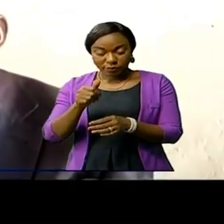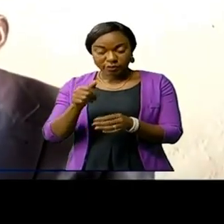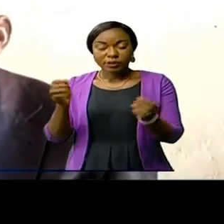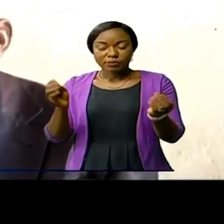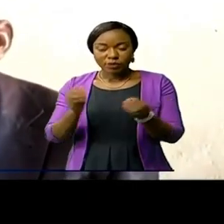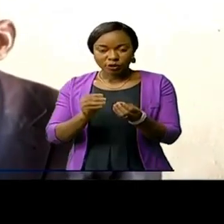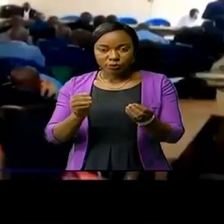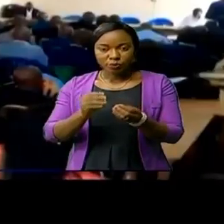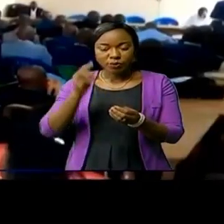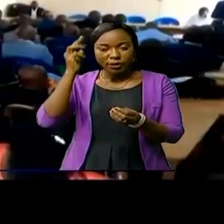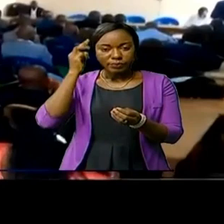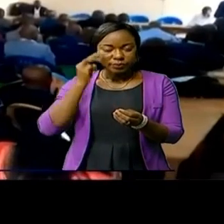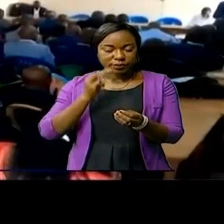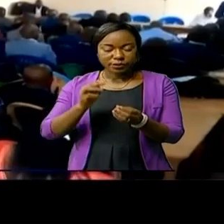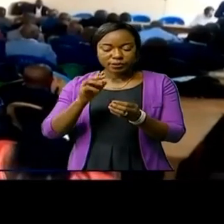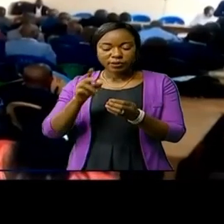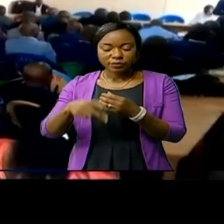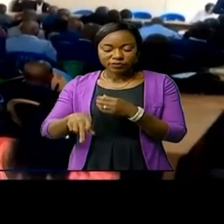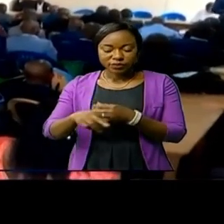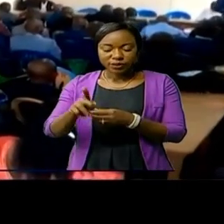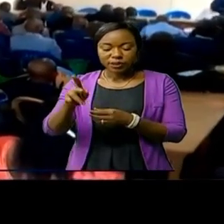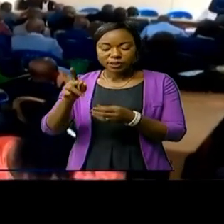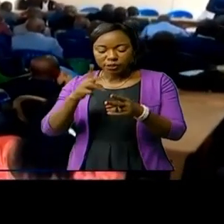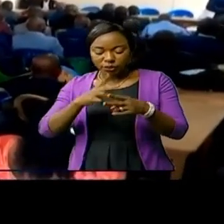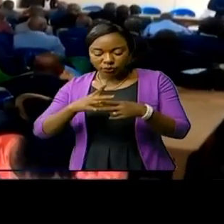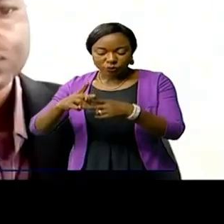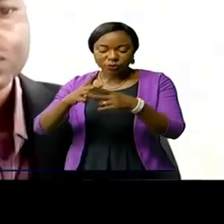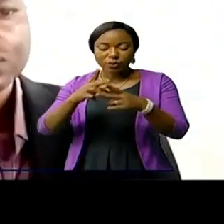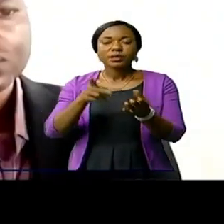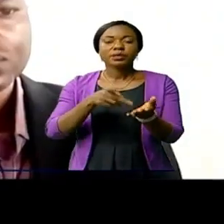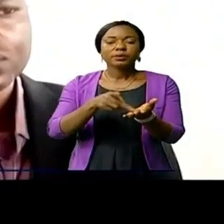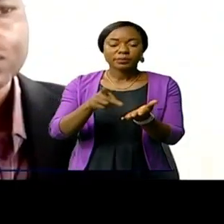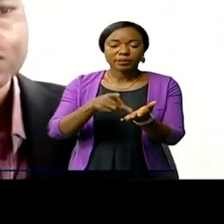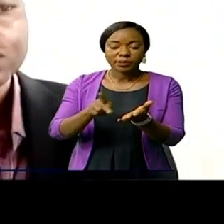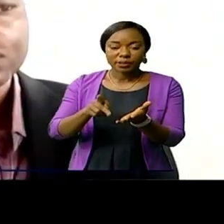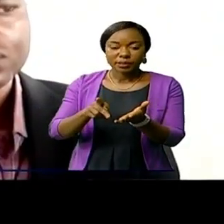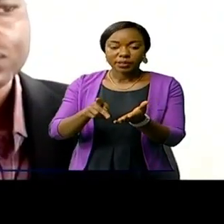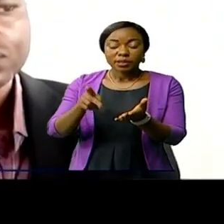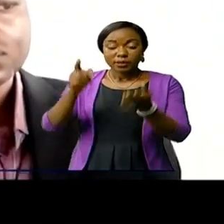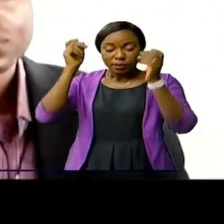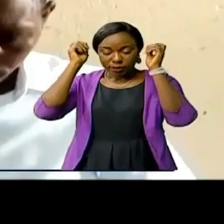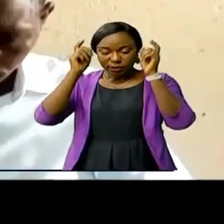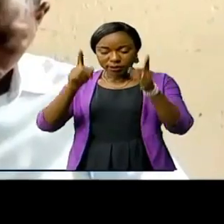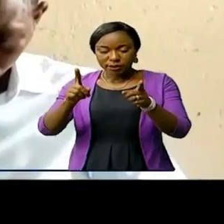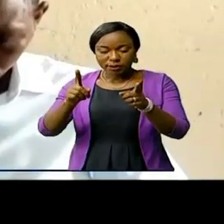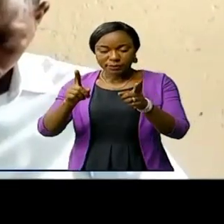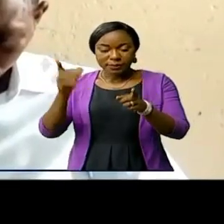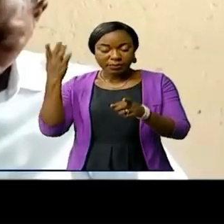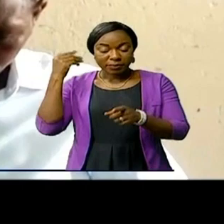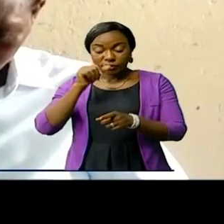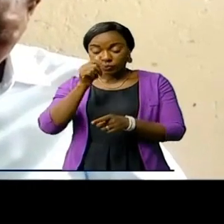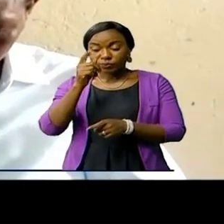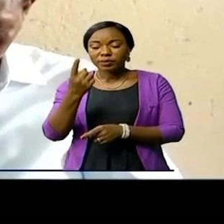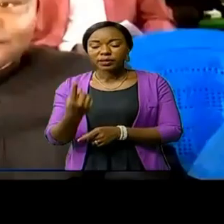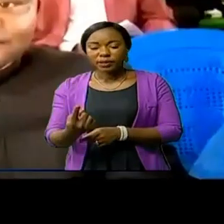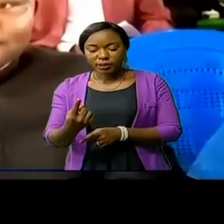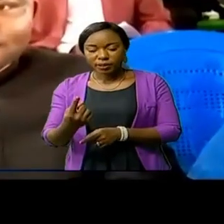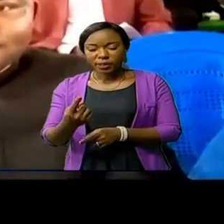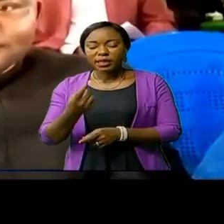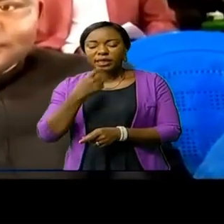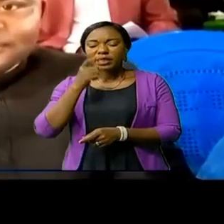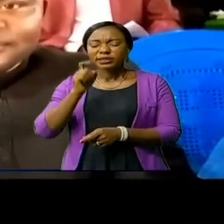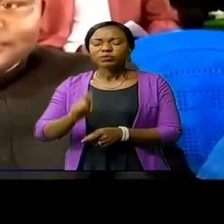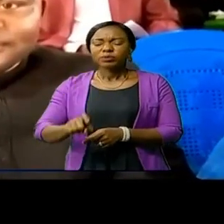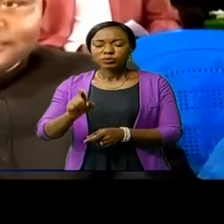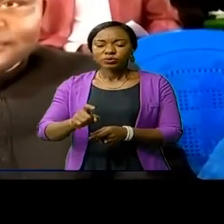service de contrôle et de la paie des enseignants de la province éducationnelle Maïdombé 1, tous les agents sont appelés à respecter